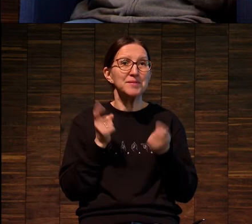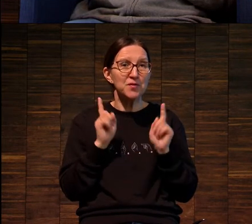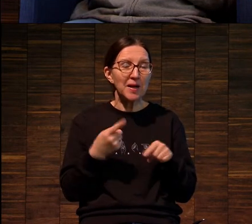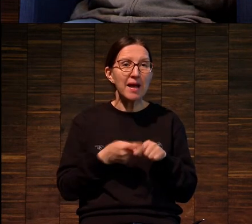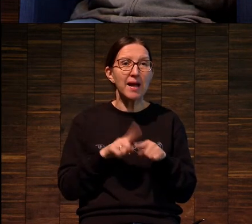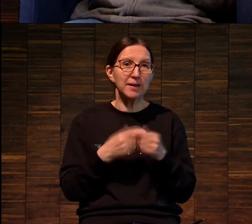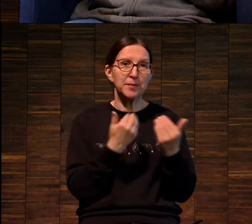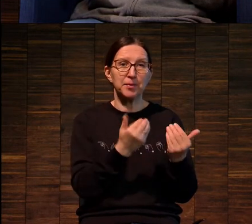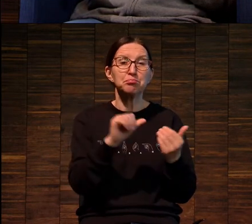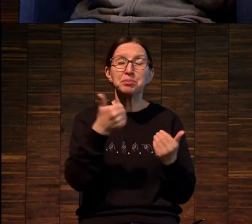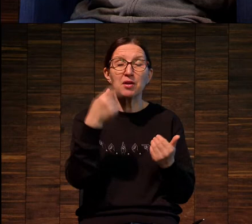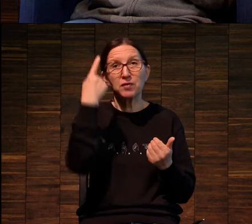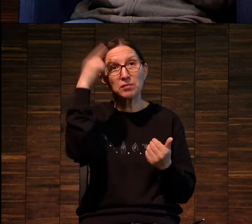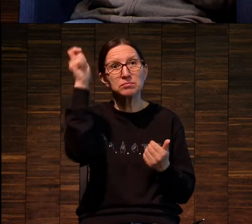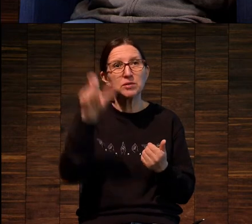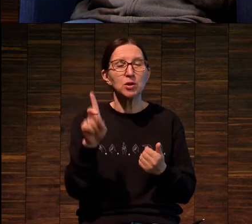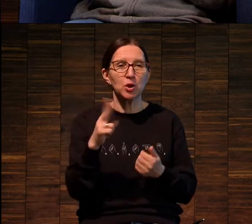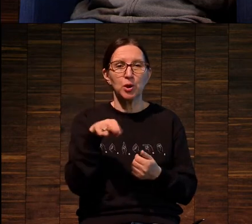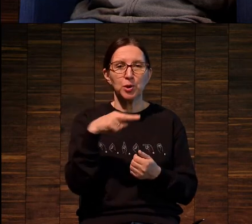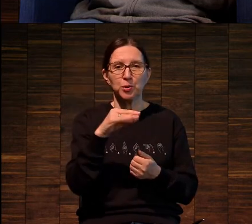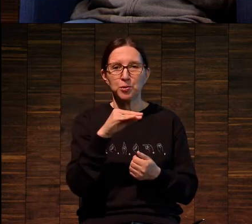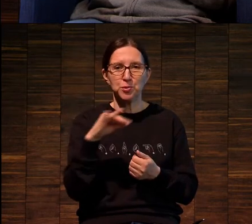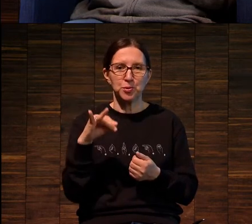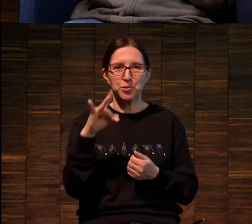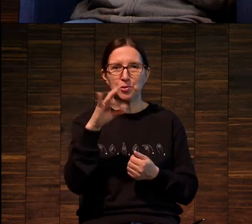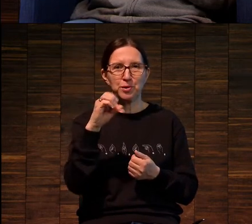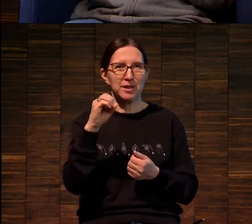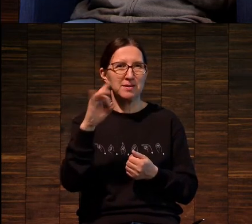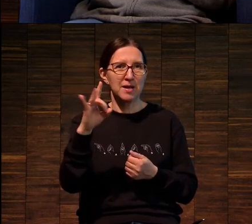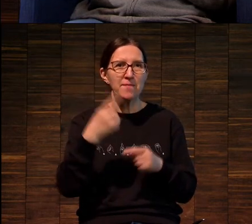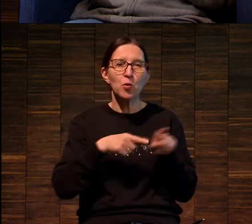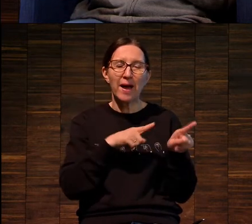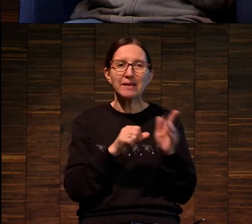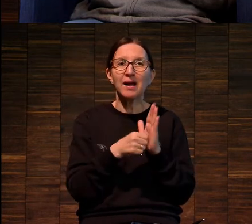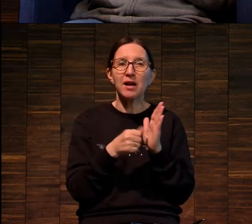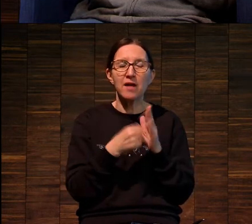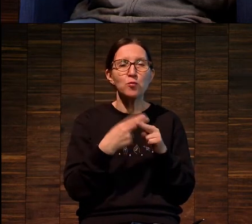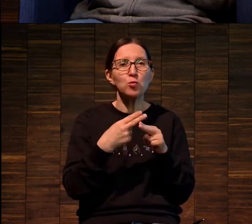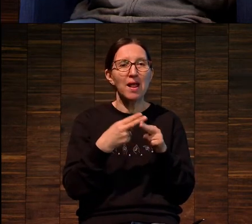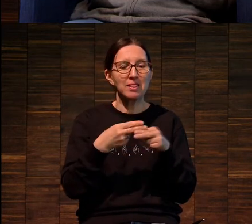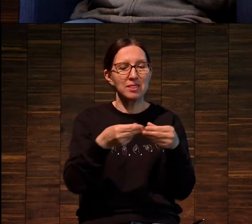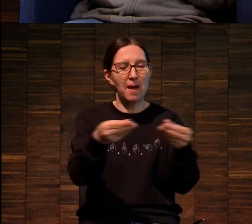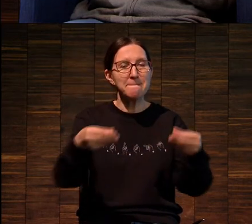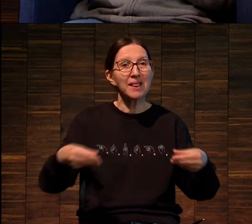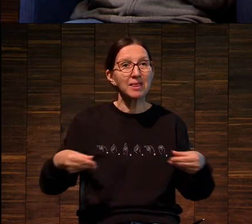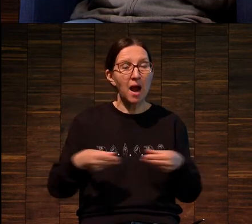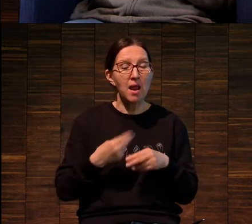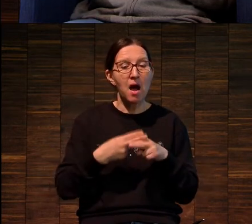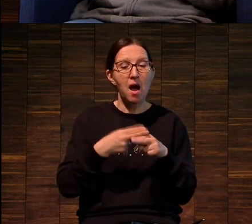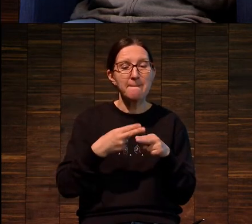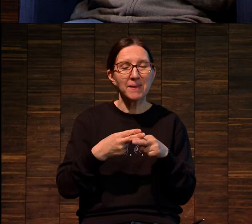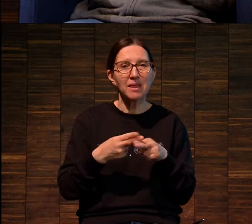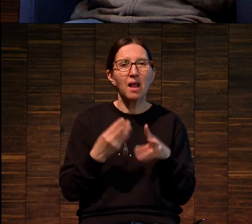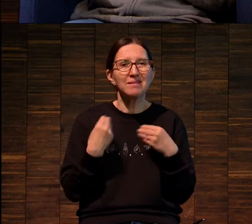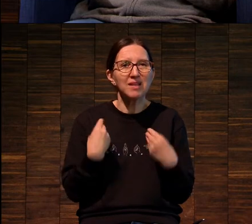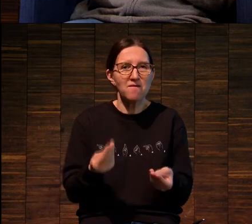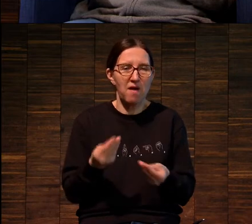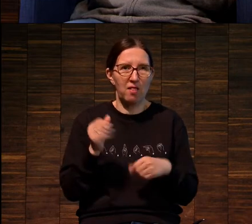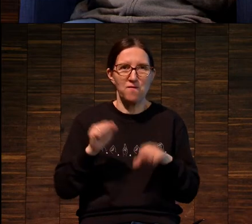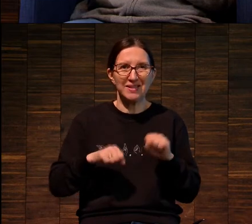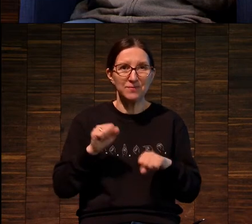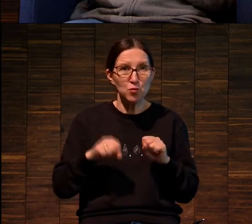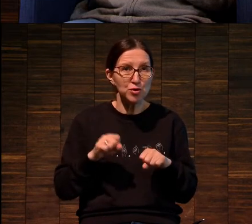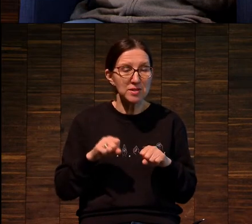опять-таки, дюрер. Но в данном случае это уже гравюра на металле. И металл давал возможность